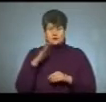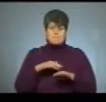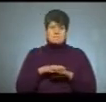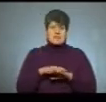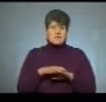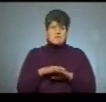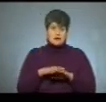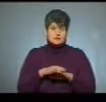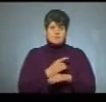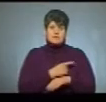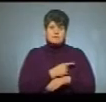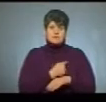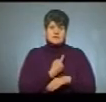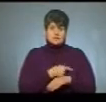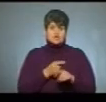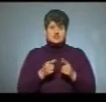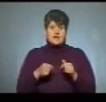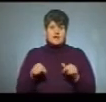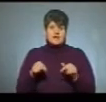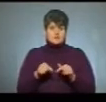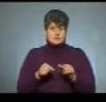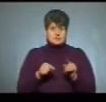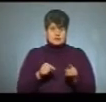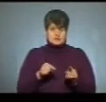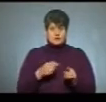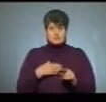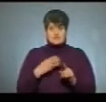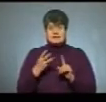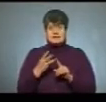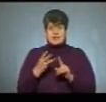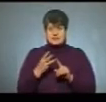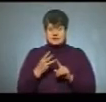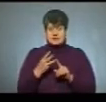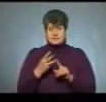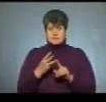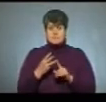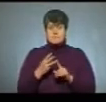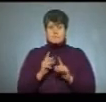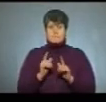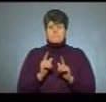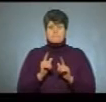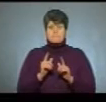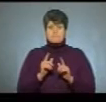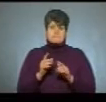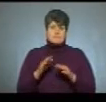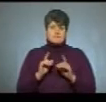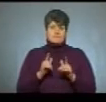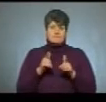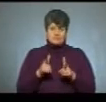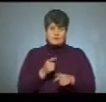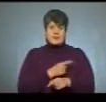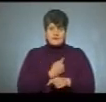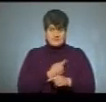адже в медичній галузі в нас третім предметом для вступу у вищий навчальний заклад, саме